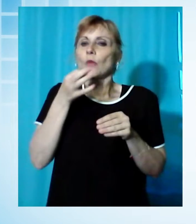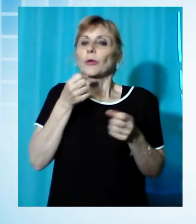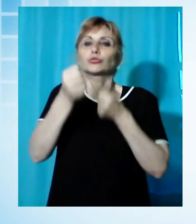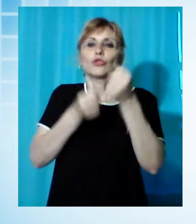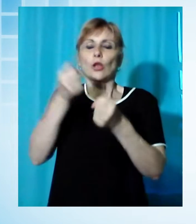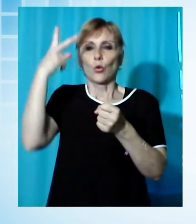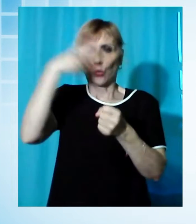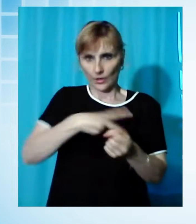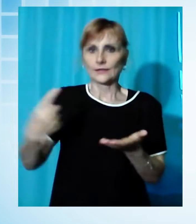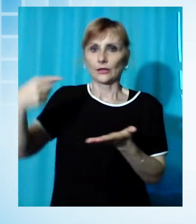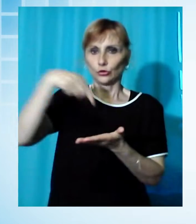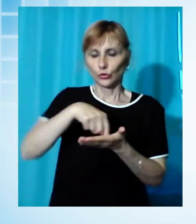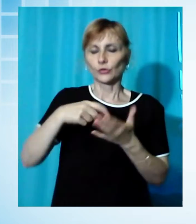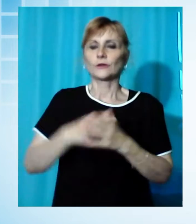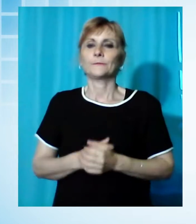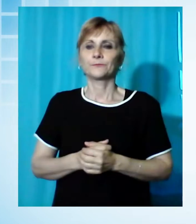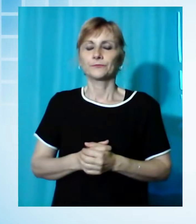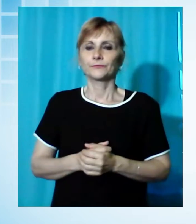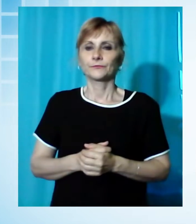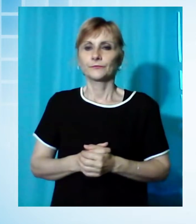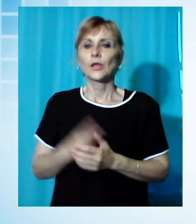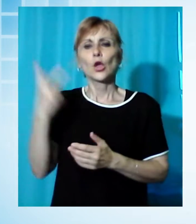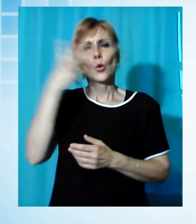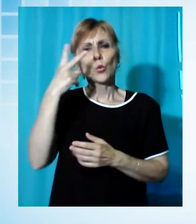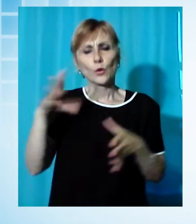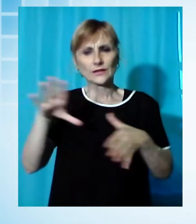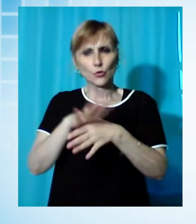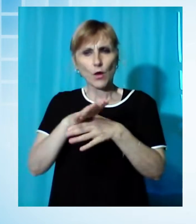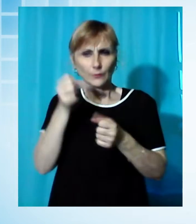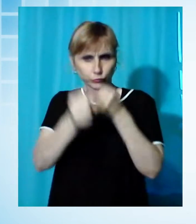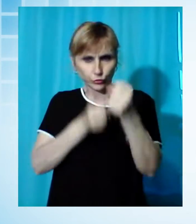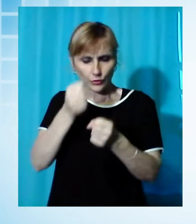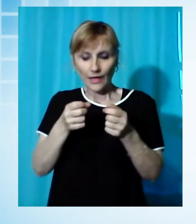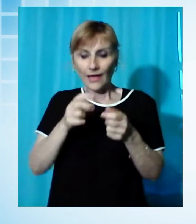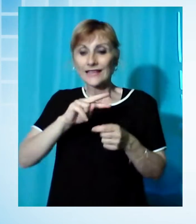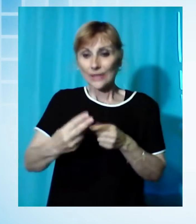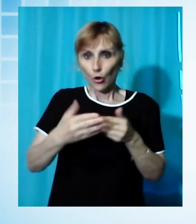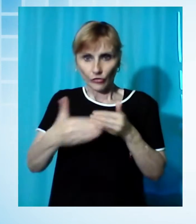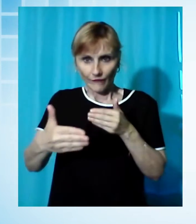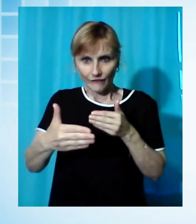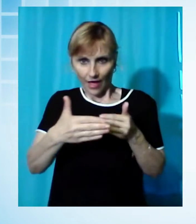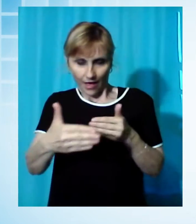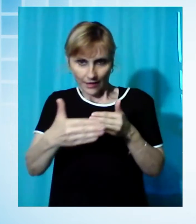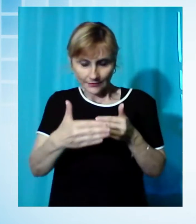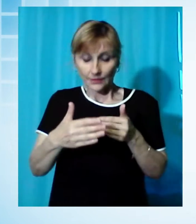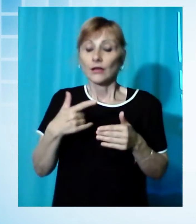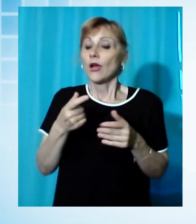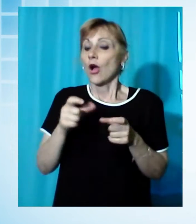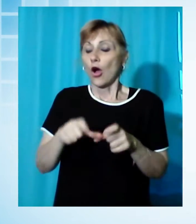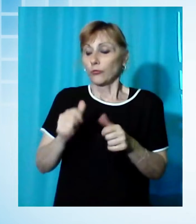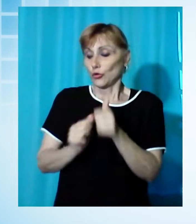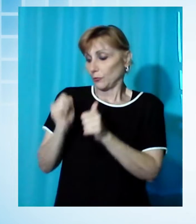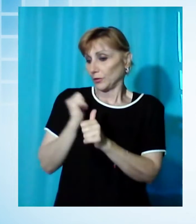Anche la pugilistica lucchese è entrata nella fase 2. Dopo il lungo stop imposto per il Covid-19 dalle federazioni